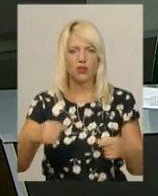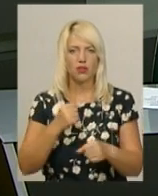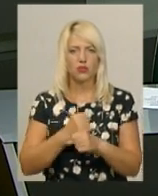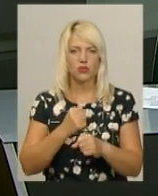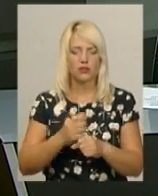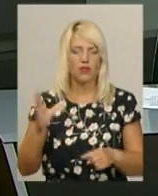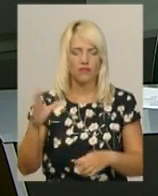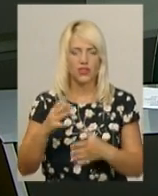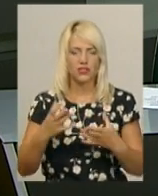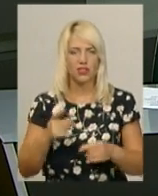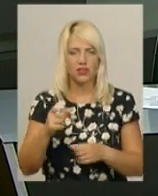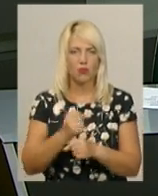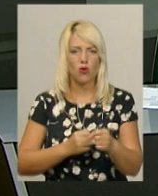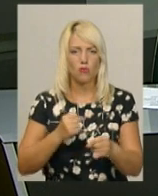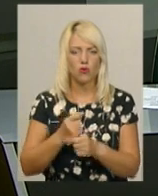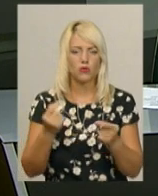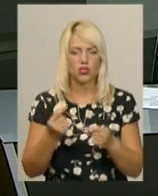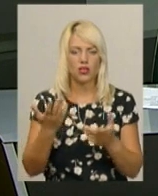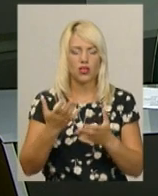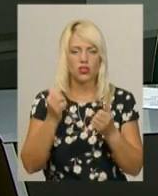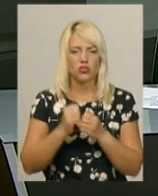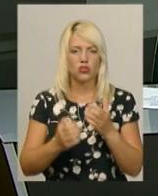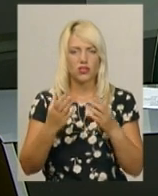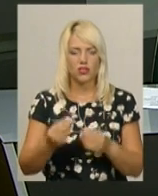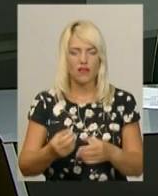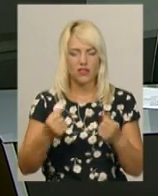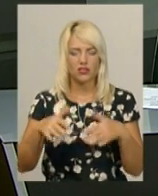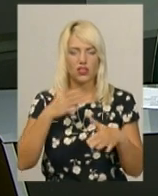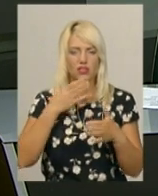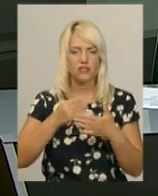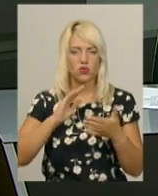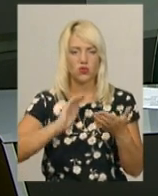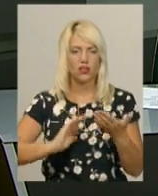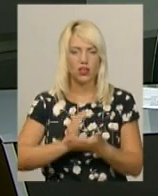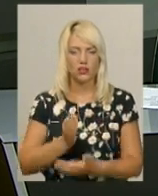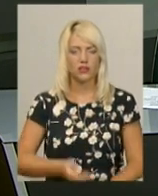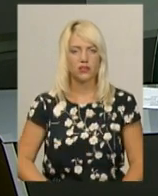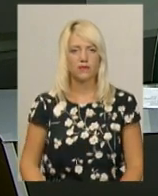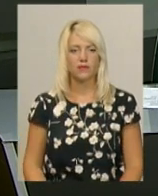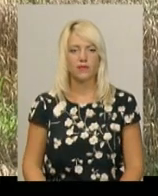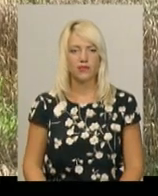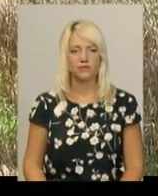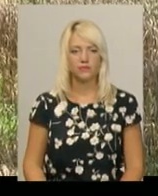Там обмолочували пшеницю, яка щодня через дощовицю втрачала свою якість. Далі Світлана Поробок.